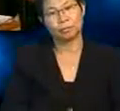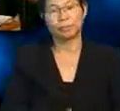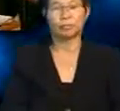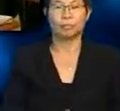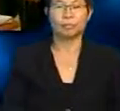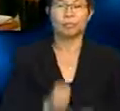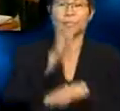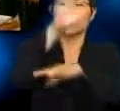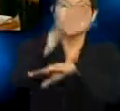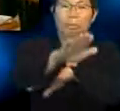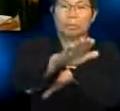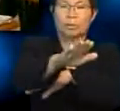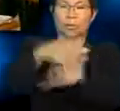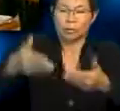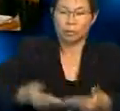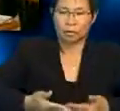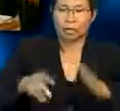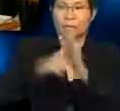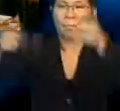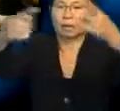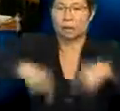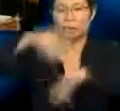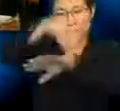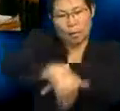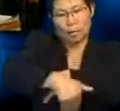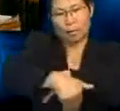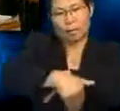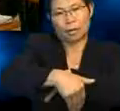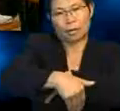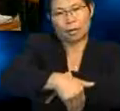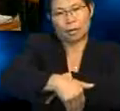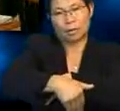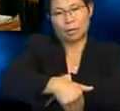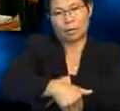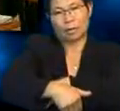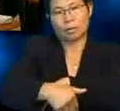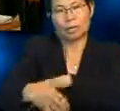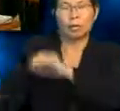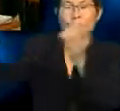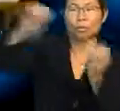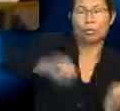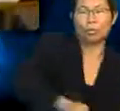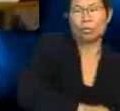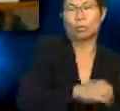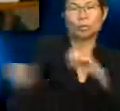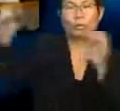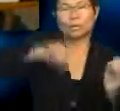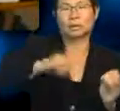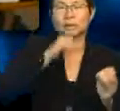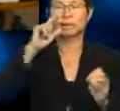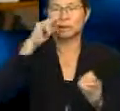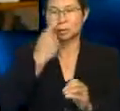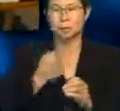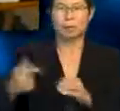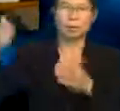Senja menyambut kehadiran malam. Deburan umbat tak kenal jemur. Mehempas dan